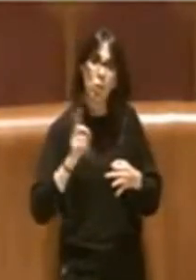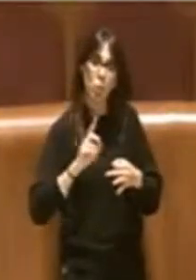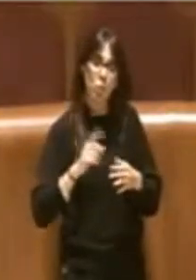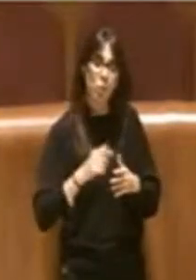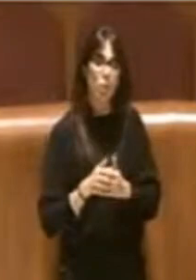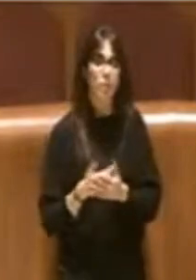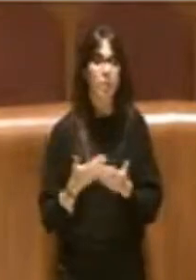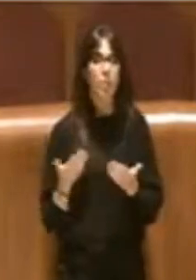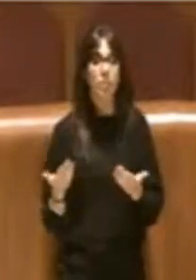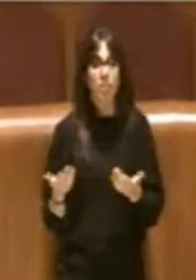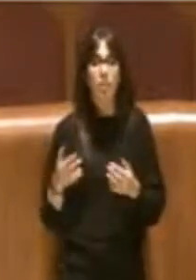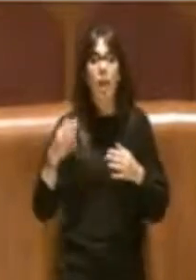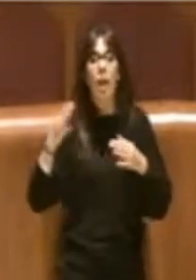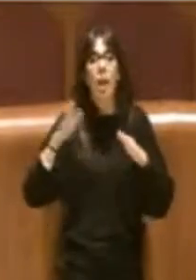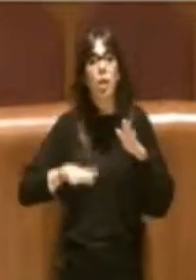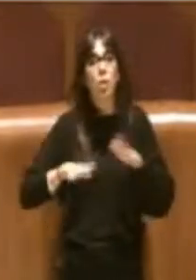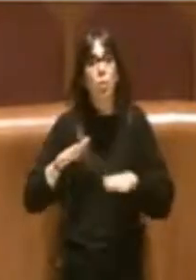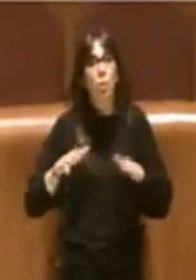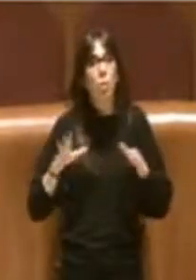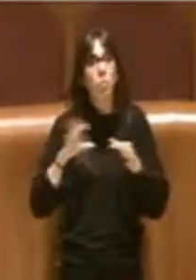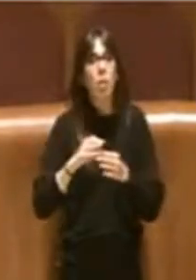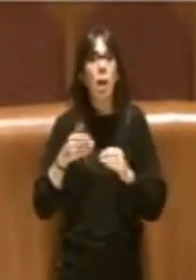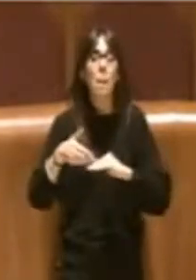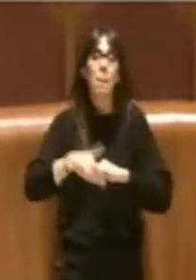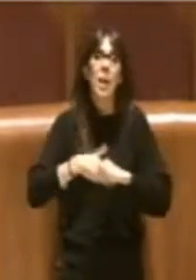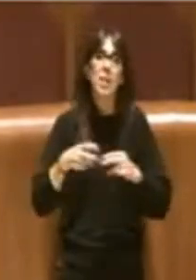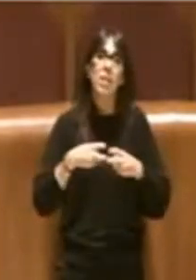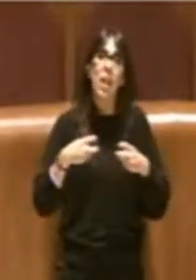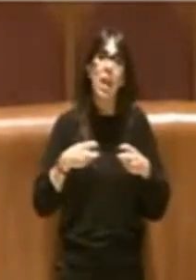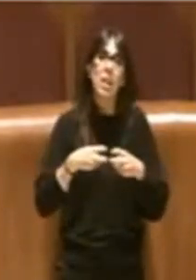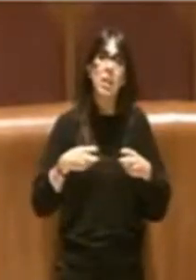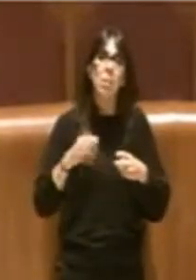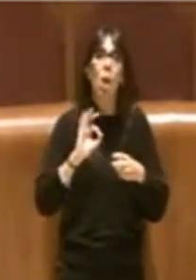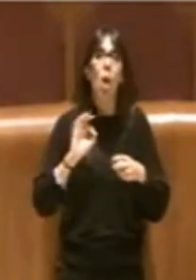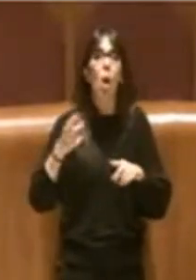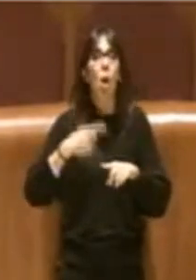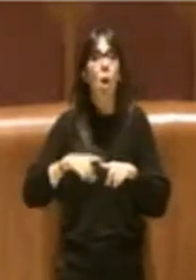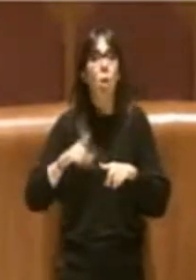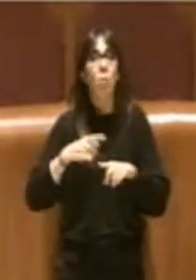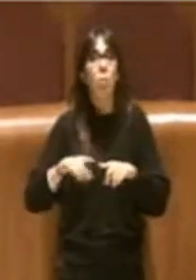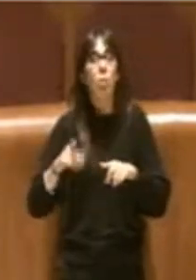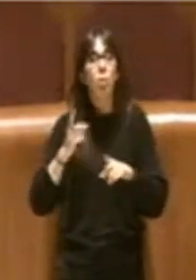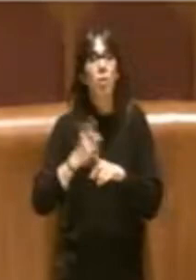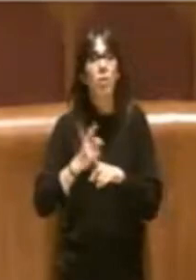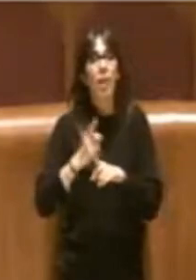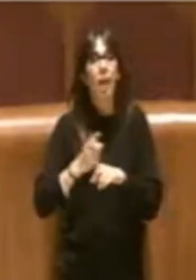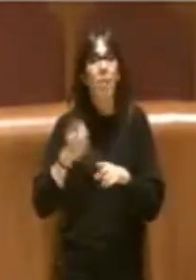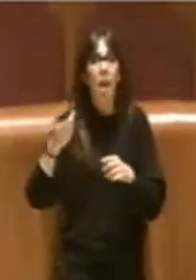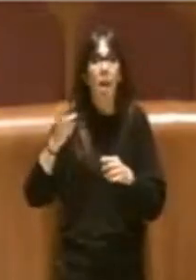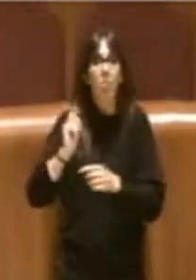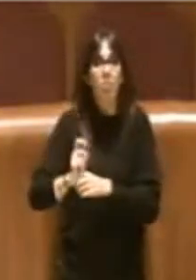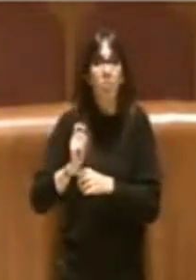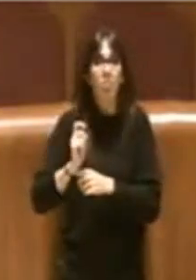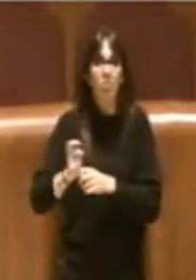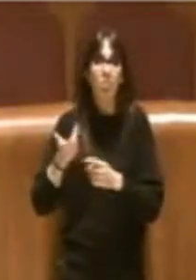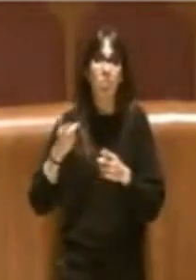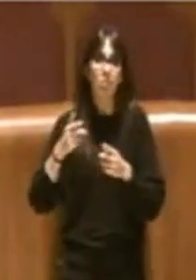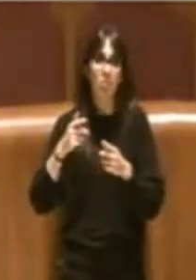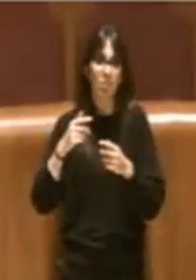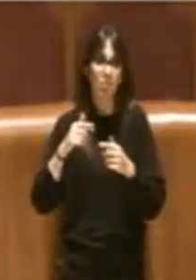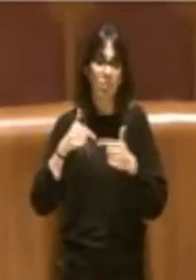Incertezze concernenti i prestiti flessibili e le aperture di credito da ammortizzare a carico della massa passiva. Qui si capisce da solo.